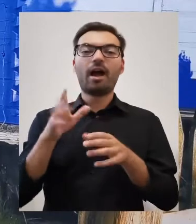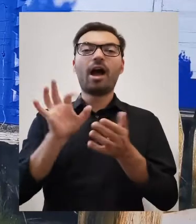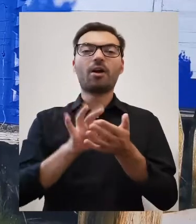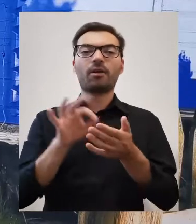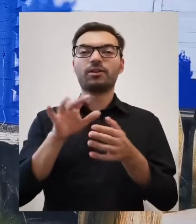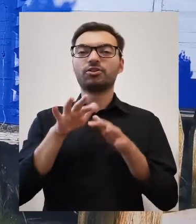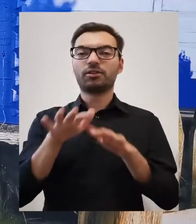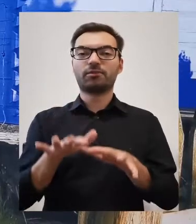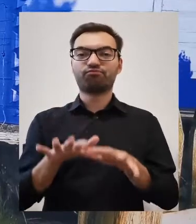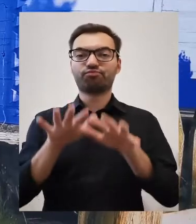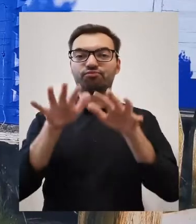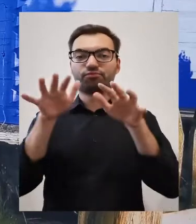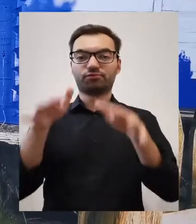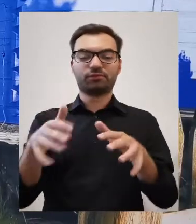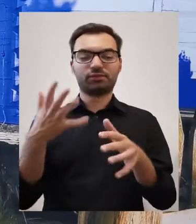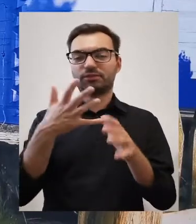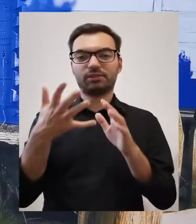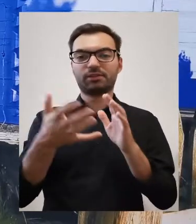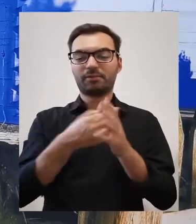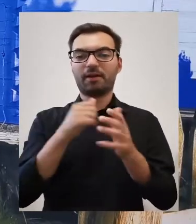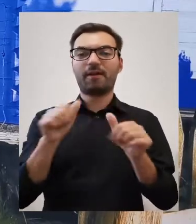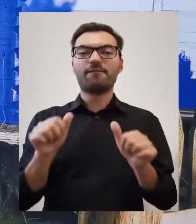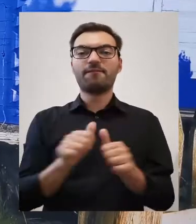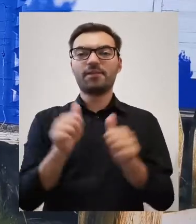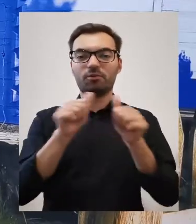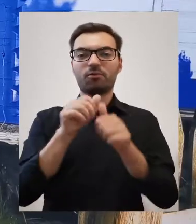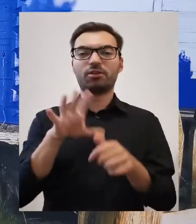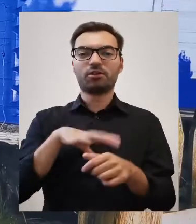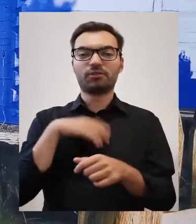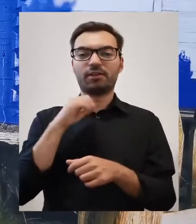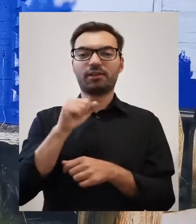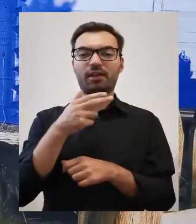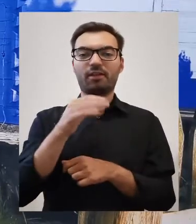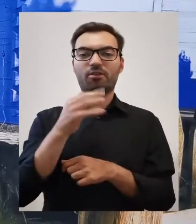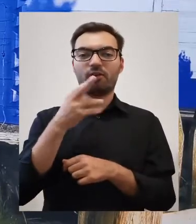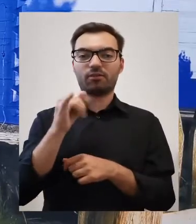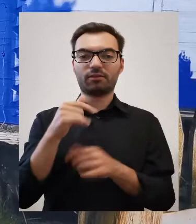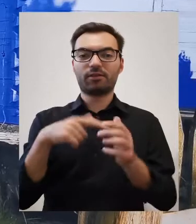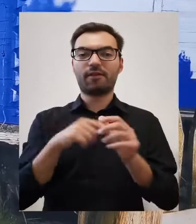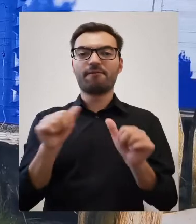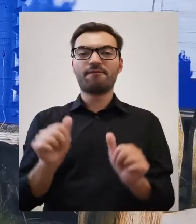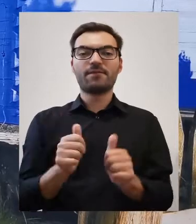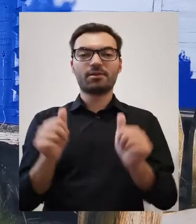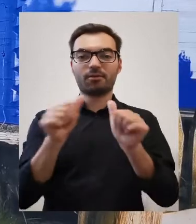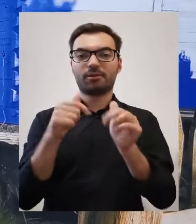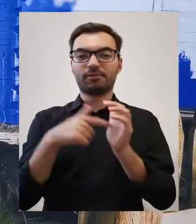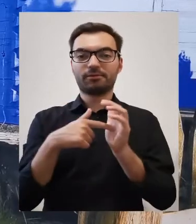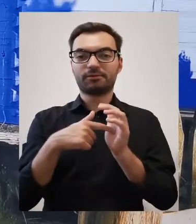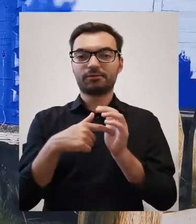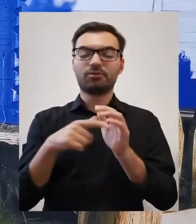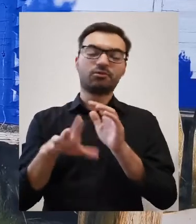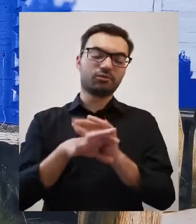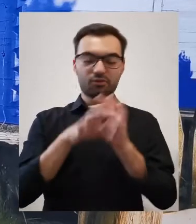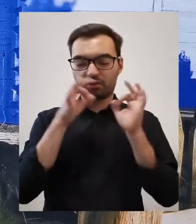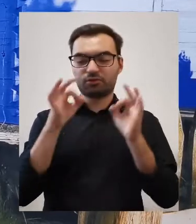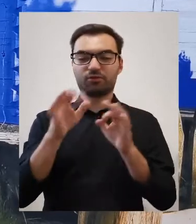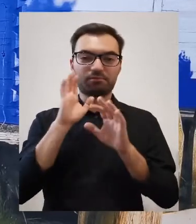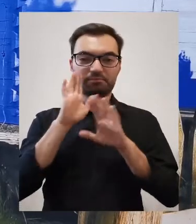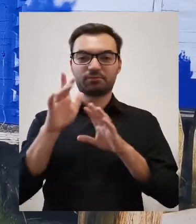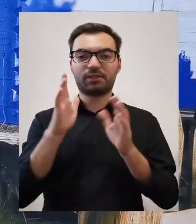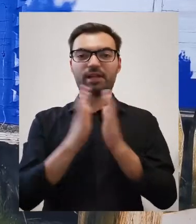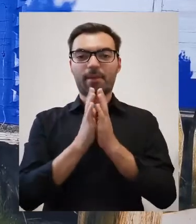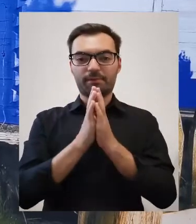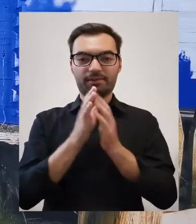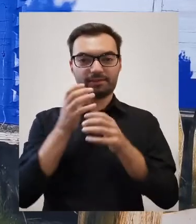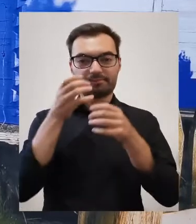m.in. skądś porwała figurę św. Antoniego i figura św. Antoniego do